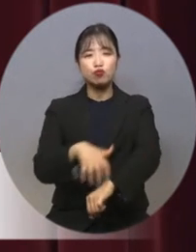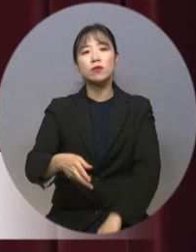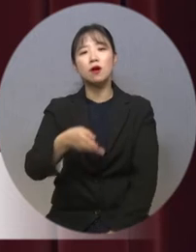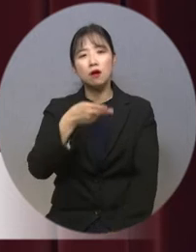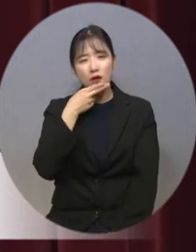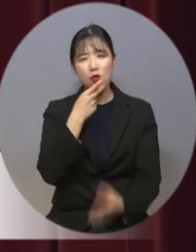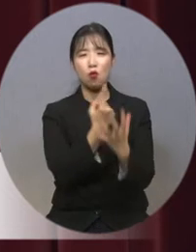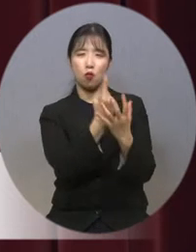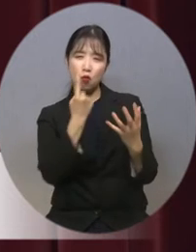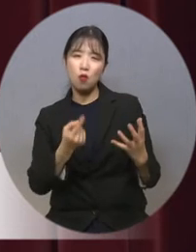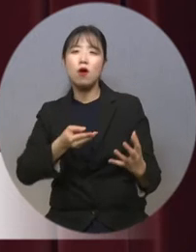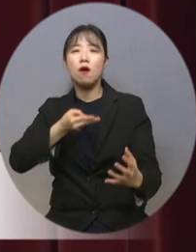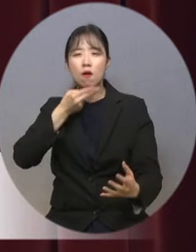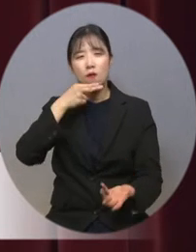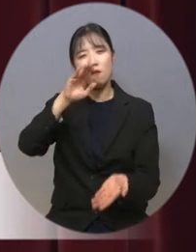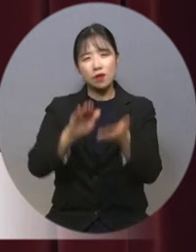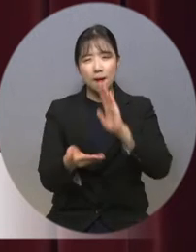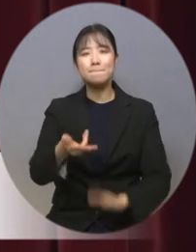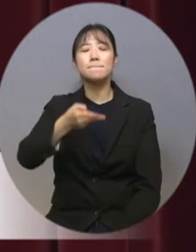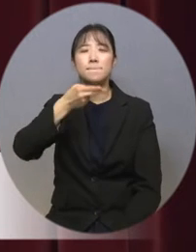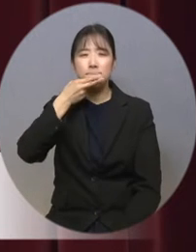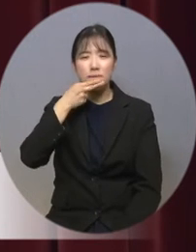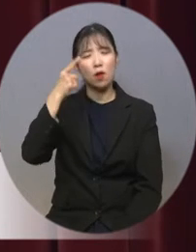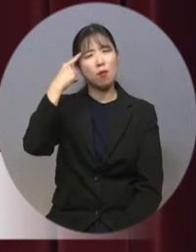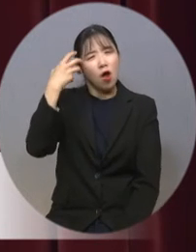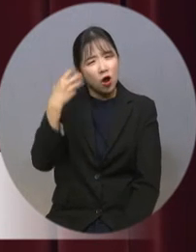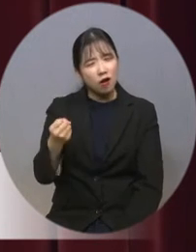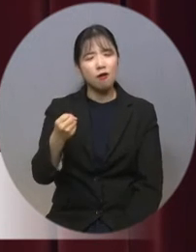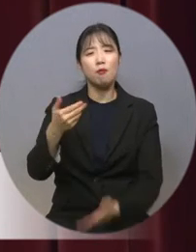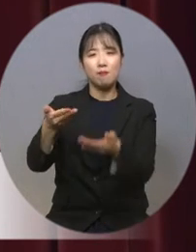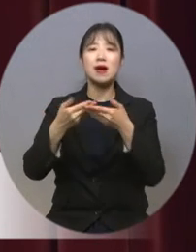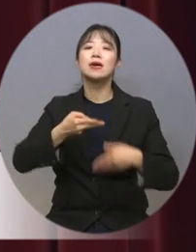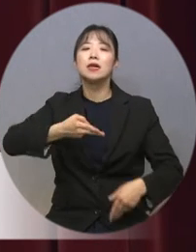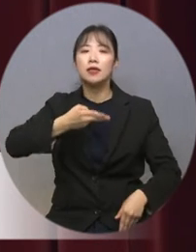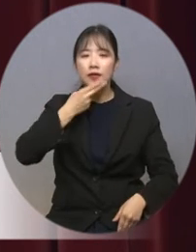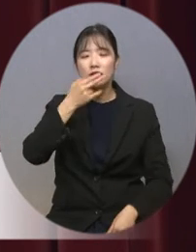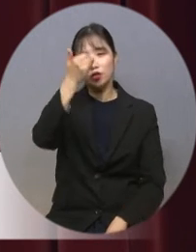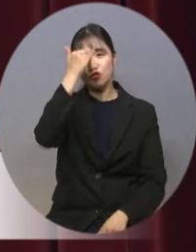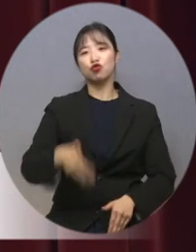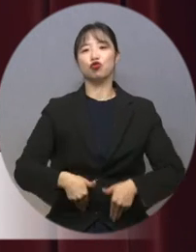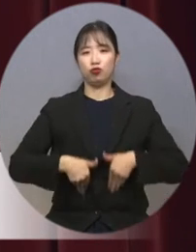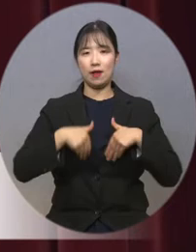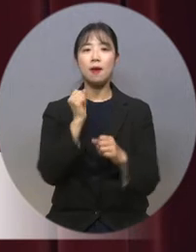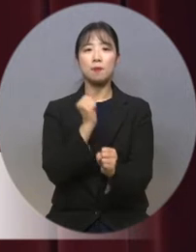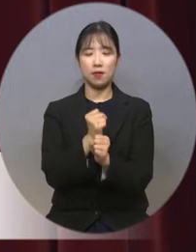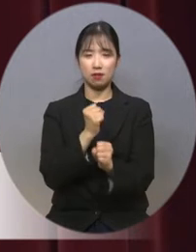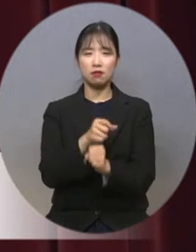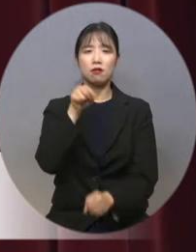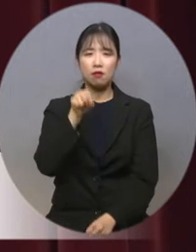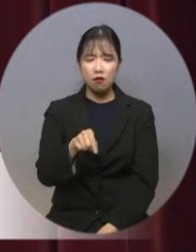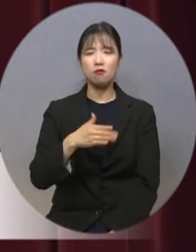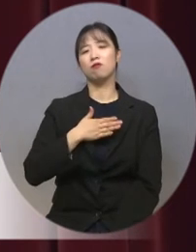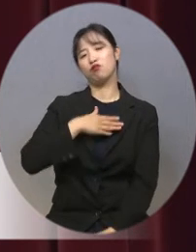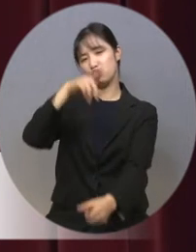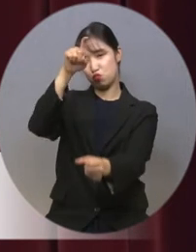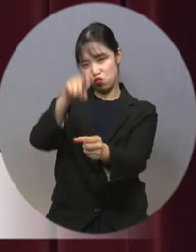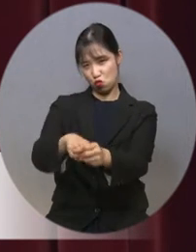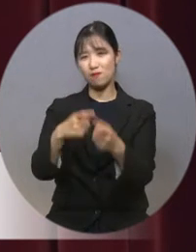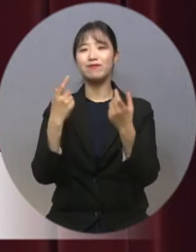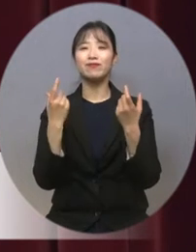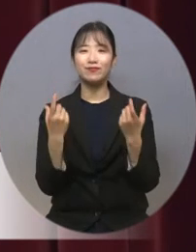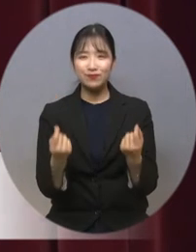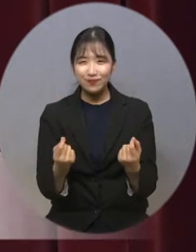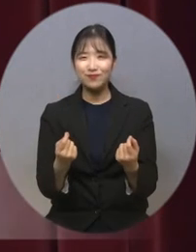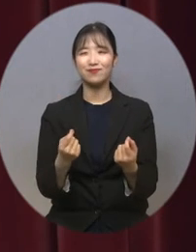소위되지 않고 차별되지 않고 편견받지 않는 충청남도를 만드는 것이 도저히 목표다. 그런